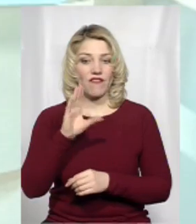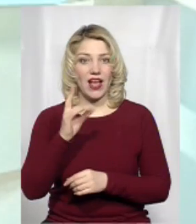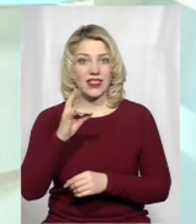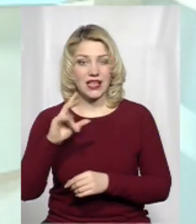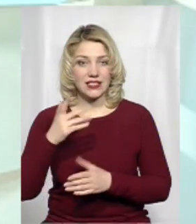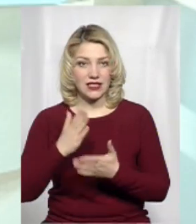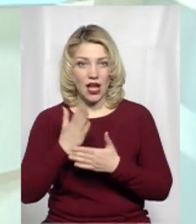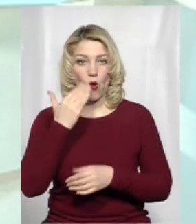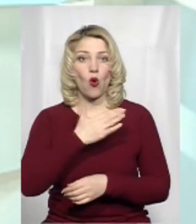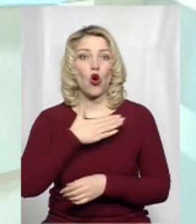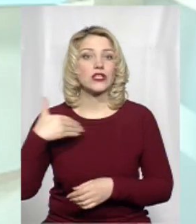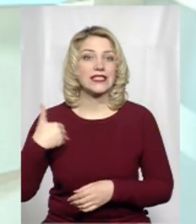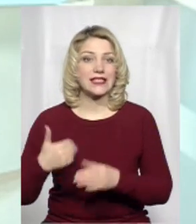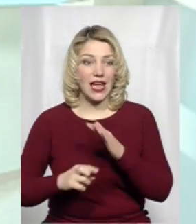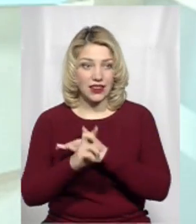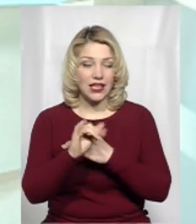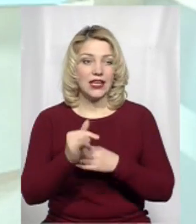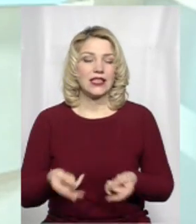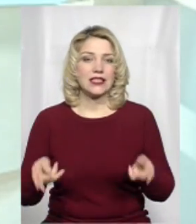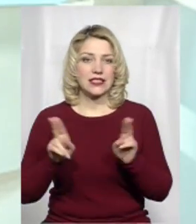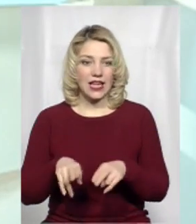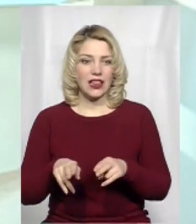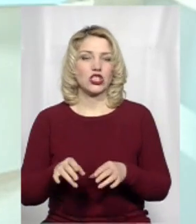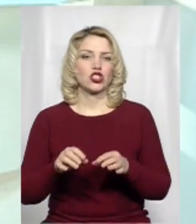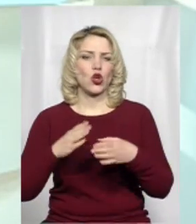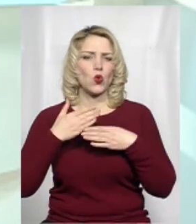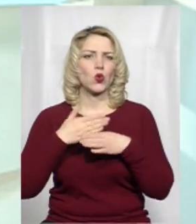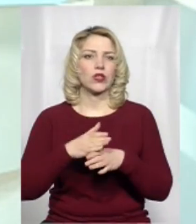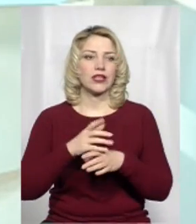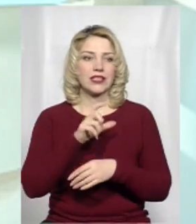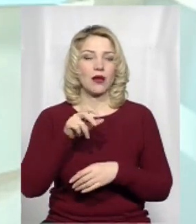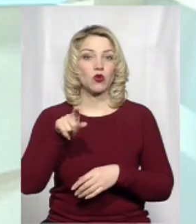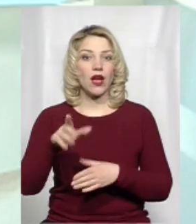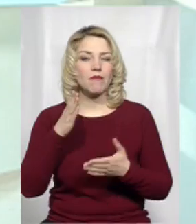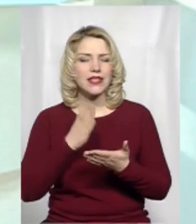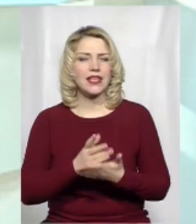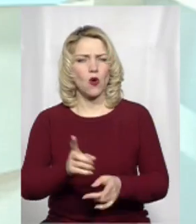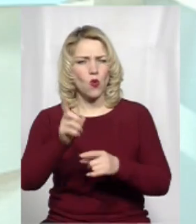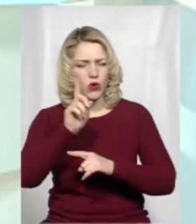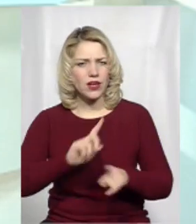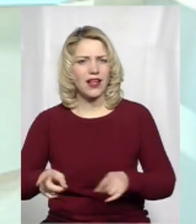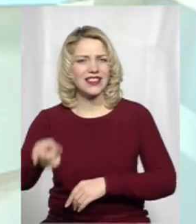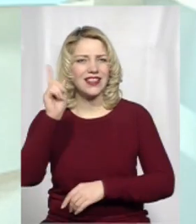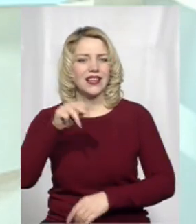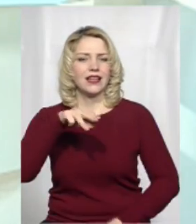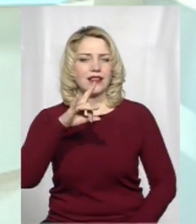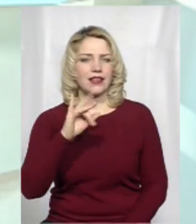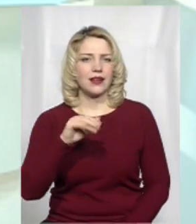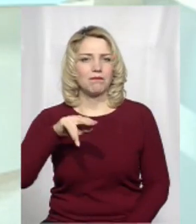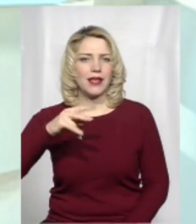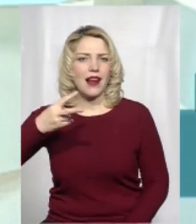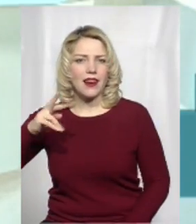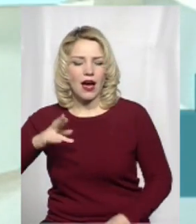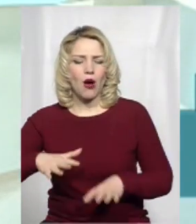костел і залишки руїни замку. Там є унікальне Трипільське поселення, і ми зробили